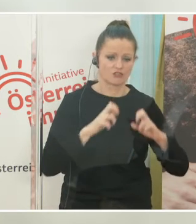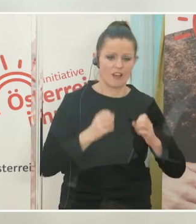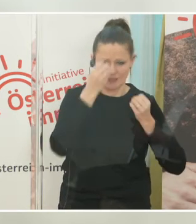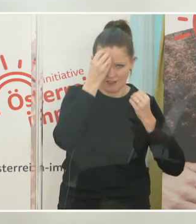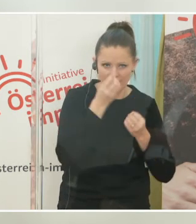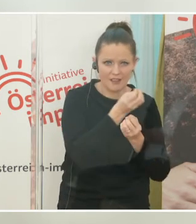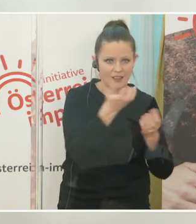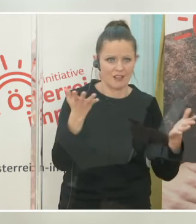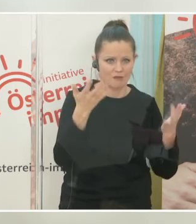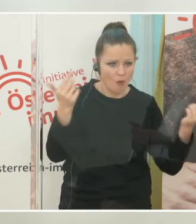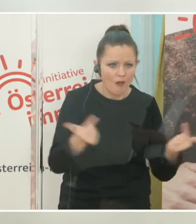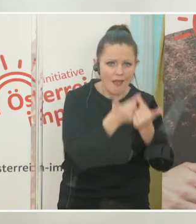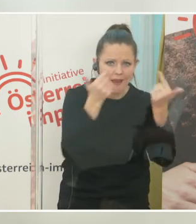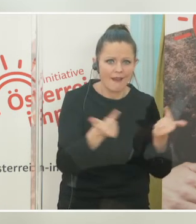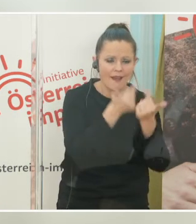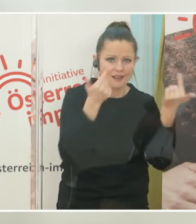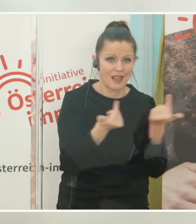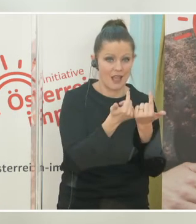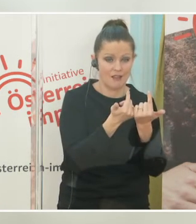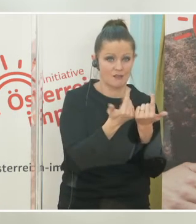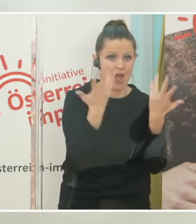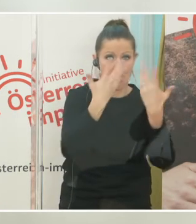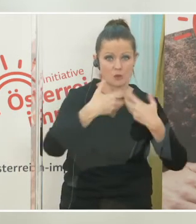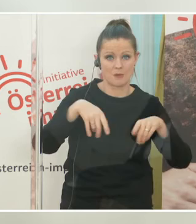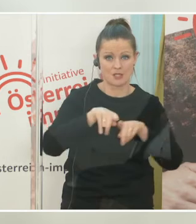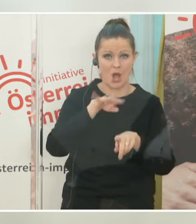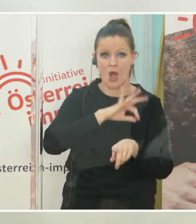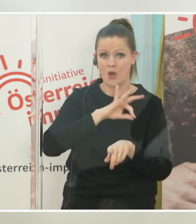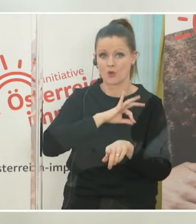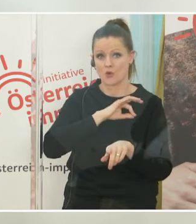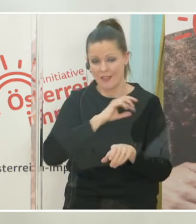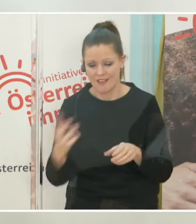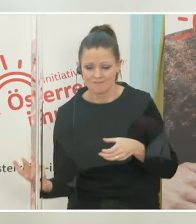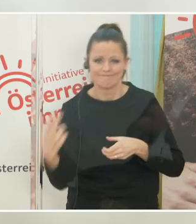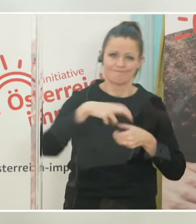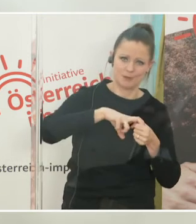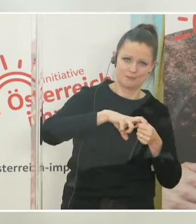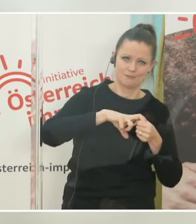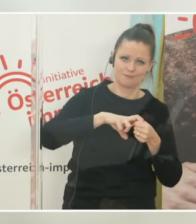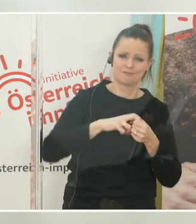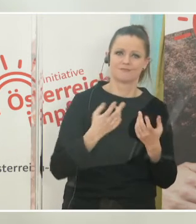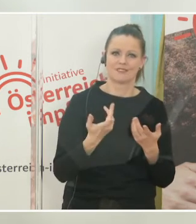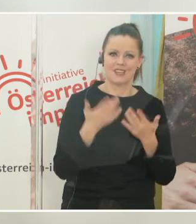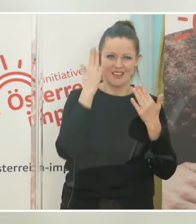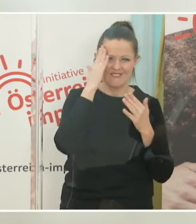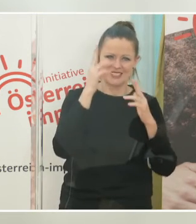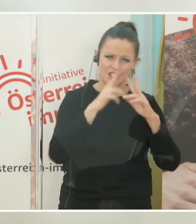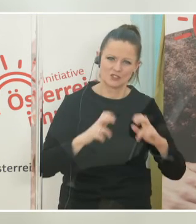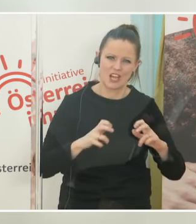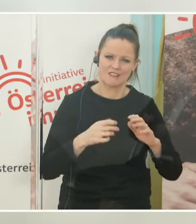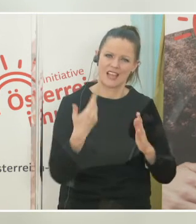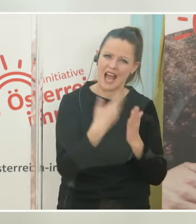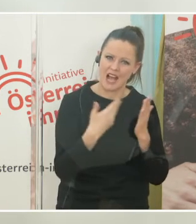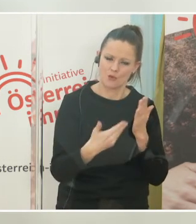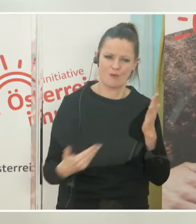aufzuklären, entsprechend auch die Kollegen vielleicht ins Boot zu holen. Ich glaube, dass die wissenschaftlichen Argumente da